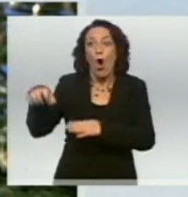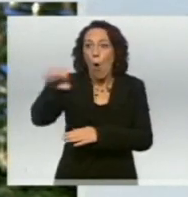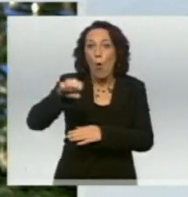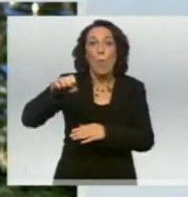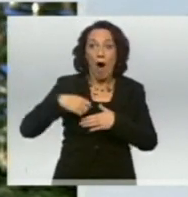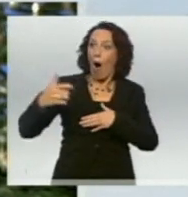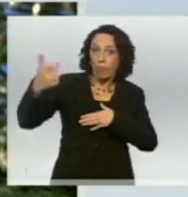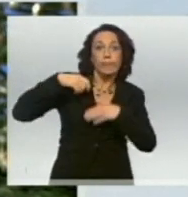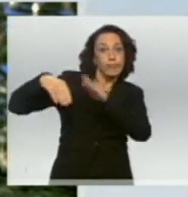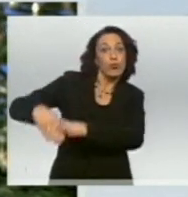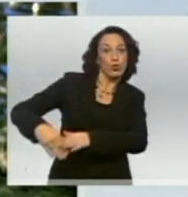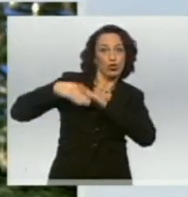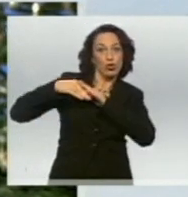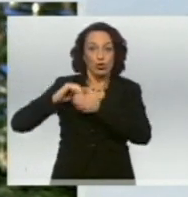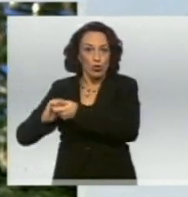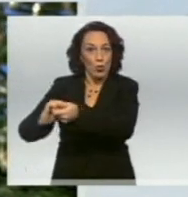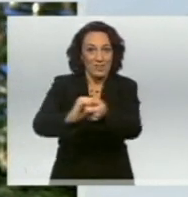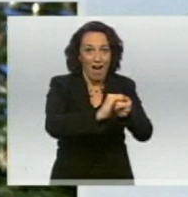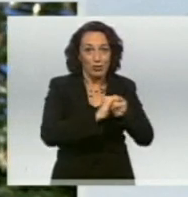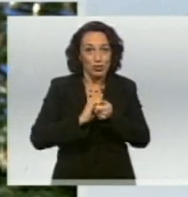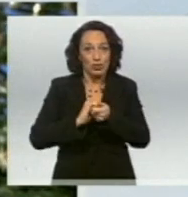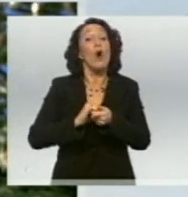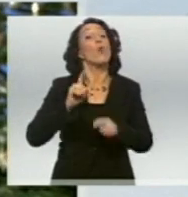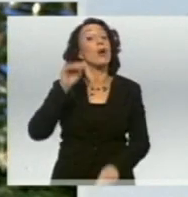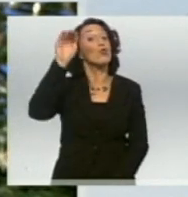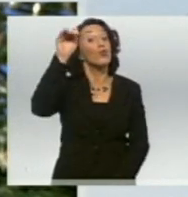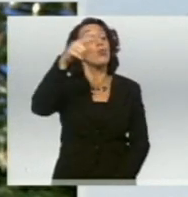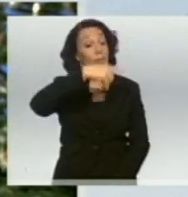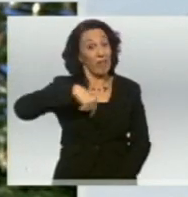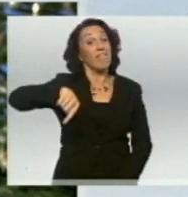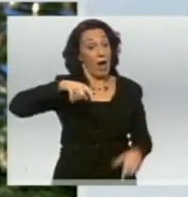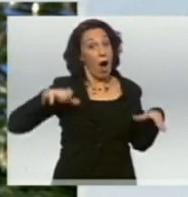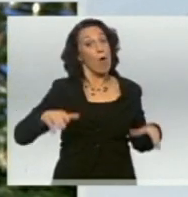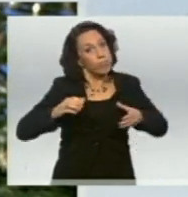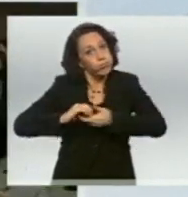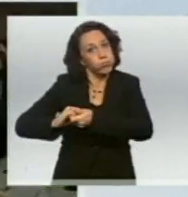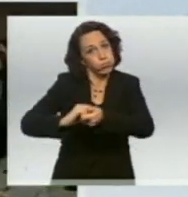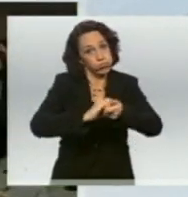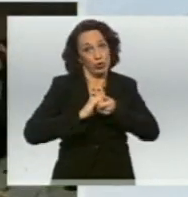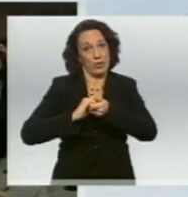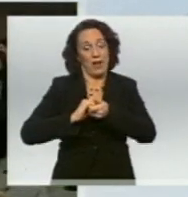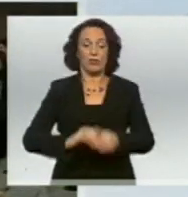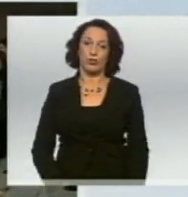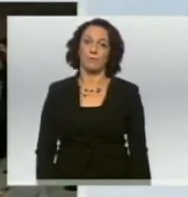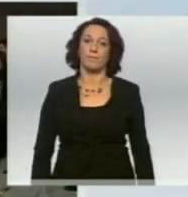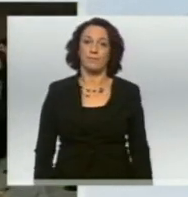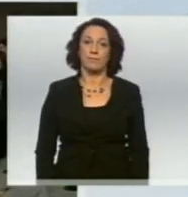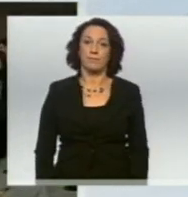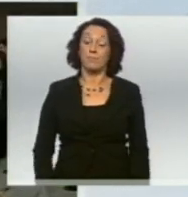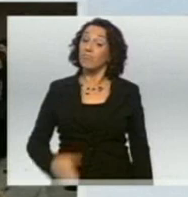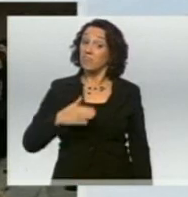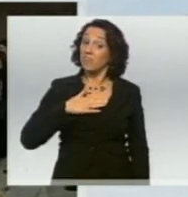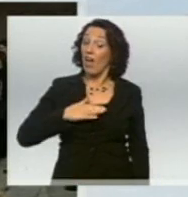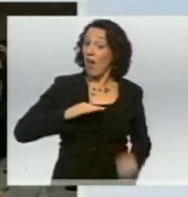und wir sind auch zukünftig solidarisch gegenüber Europa. Alle müssen in unserem